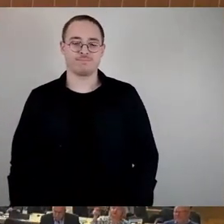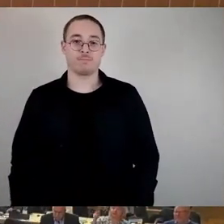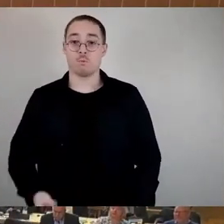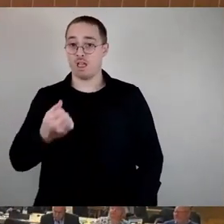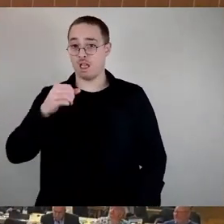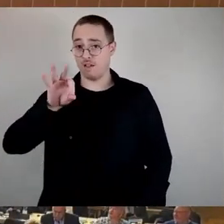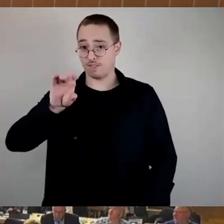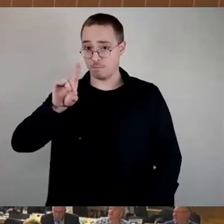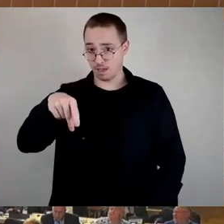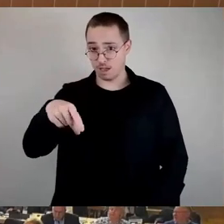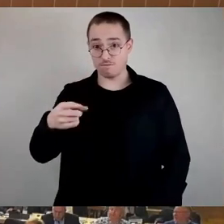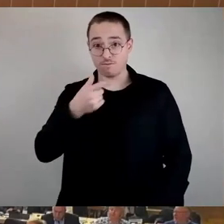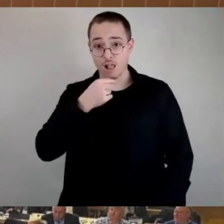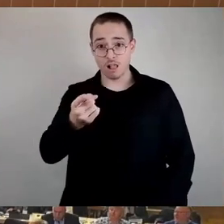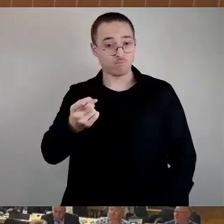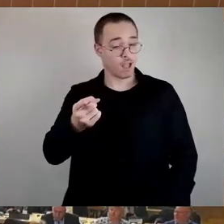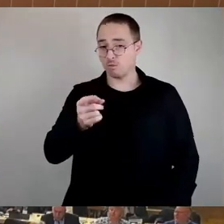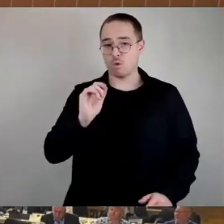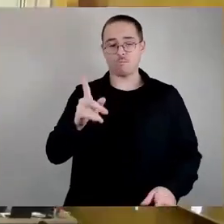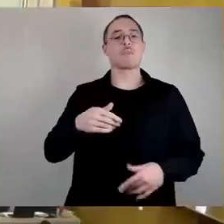Freie Wähler, freie Bürger, Herr Nietzsche, bitte.